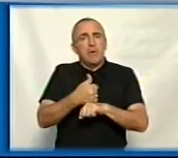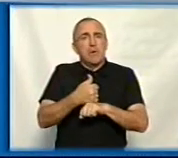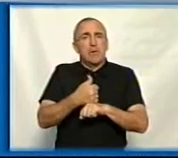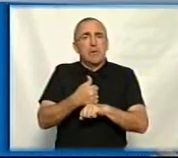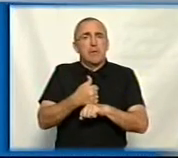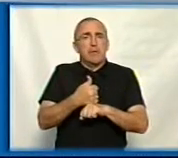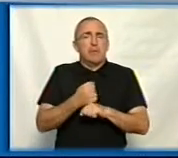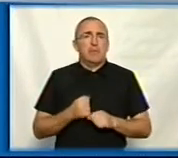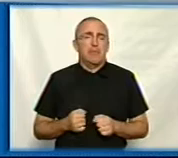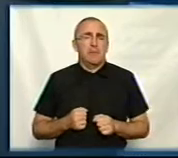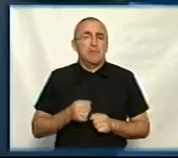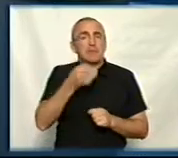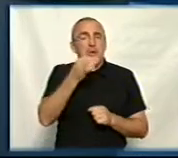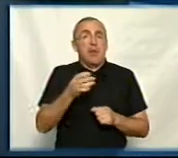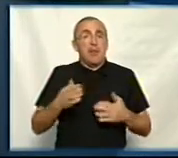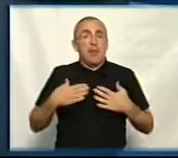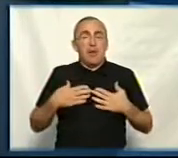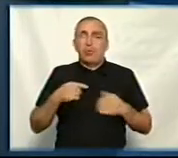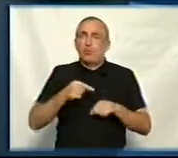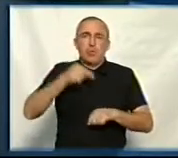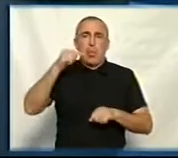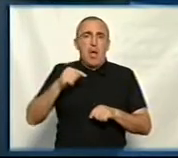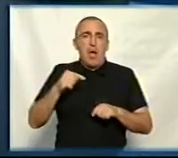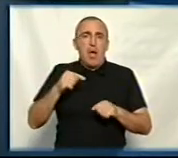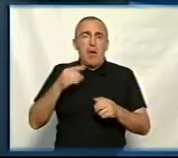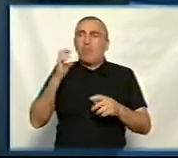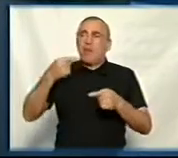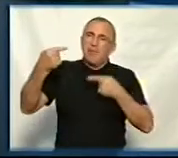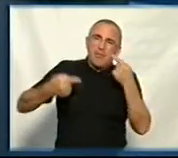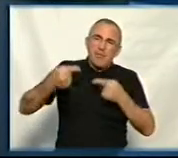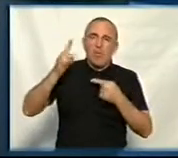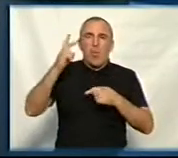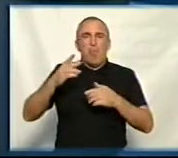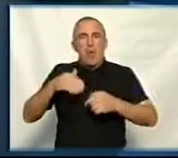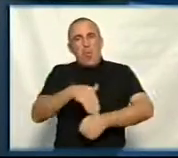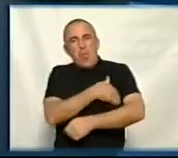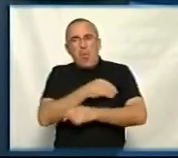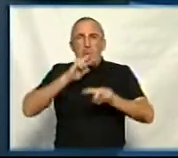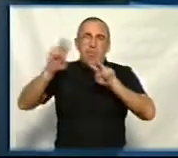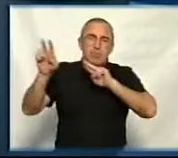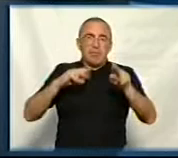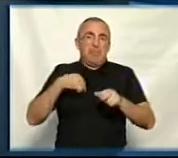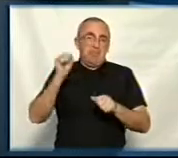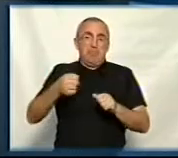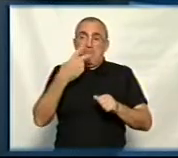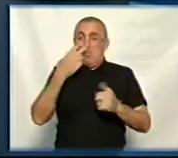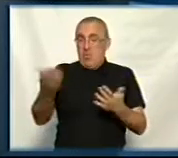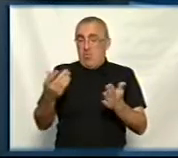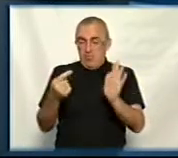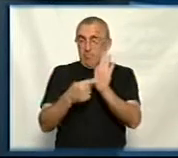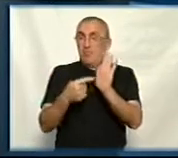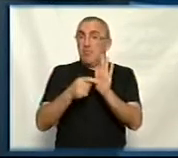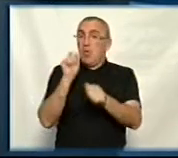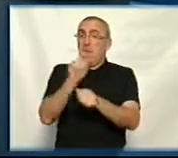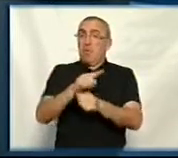називається? Ну, скажімо так, для нас це дуже суттєвий аргумент. Ми, коли сваримося там з якимись комунальниками чи обрізальниками, ми можемо підійти і сказати, а ось вам